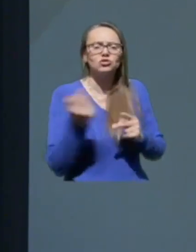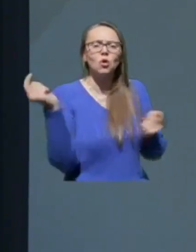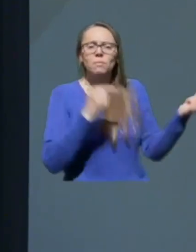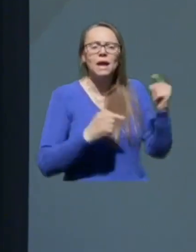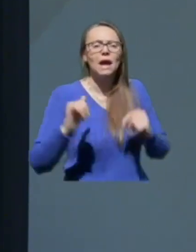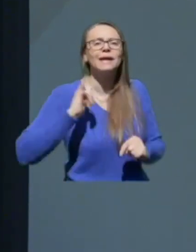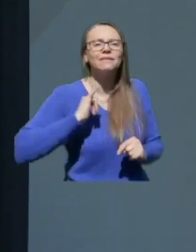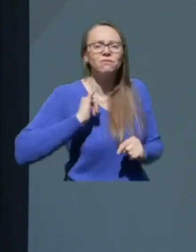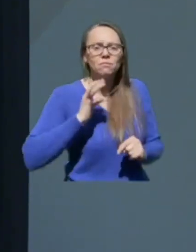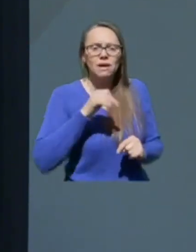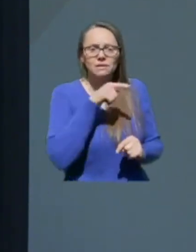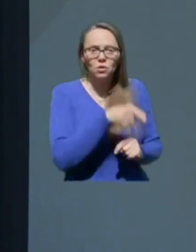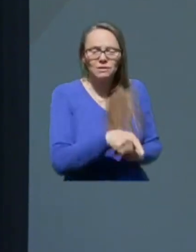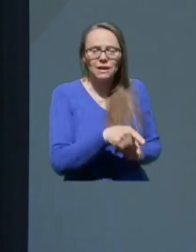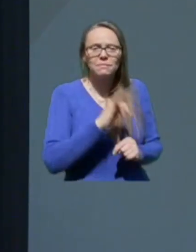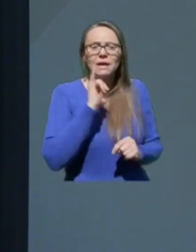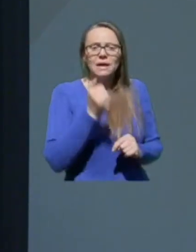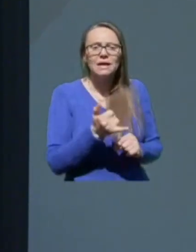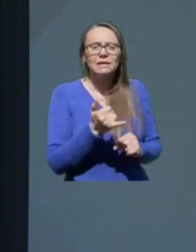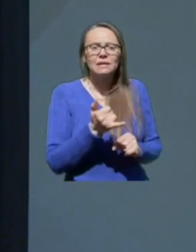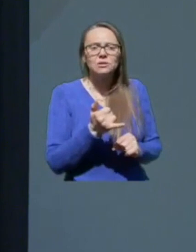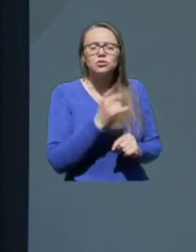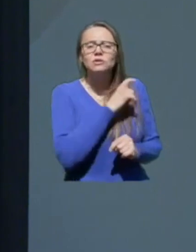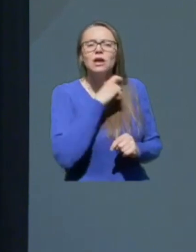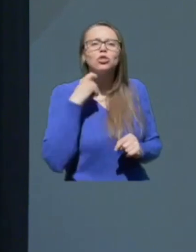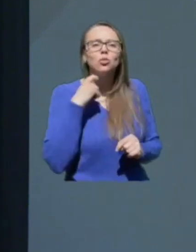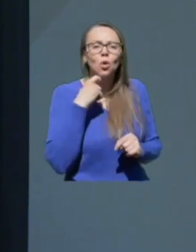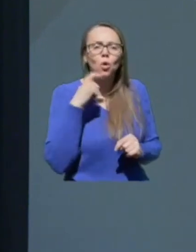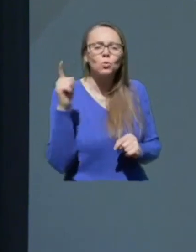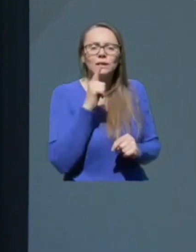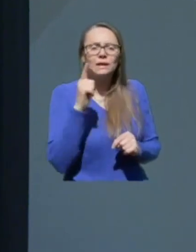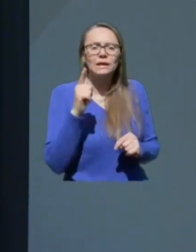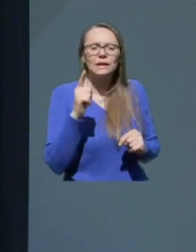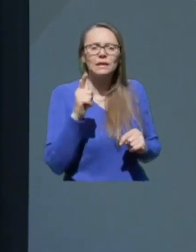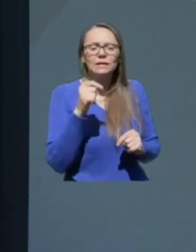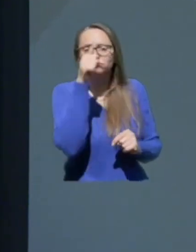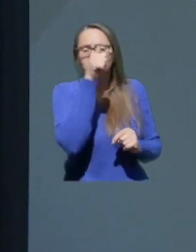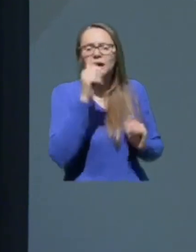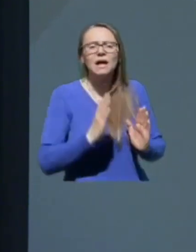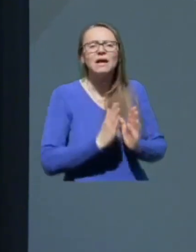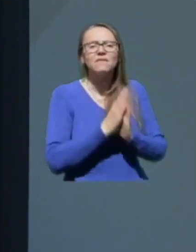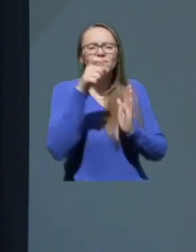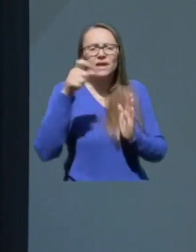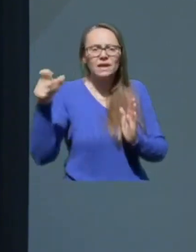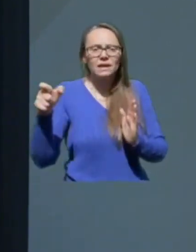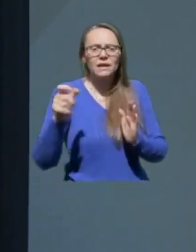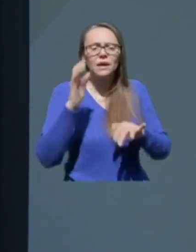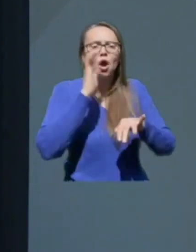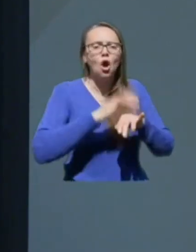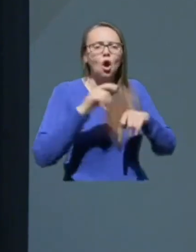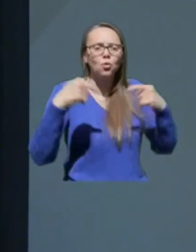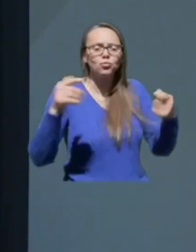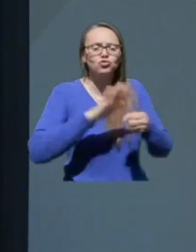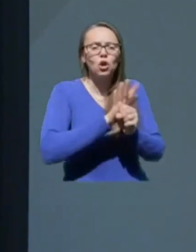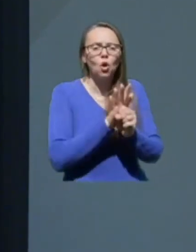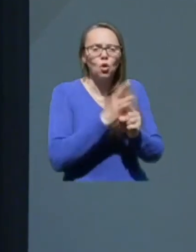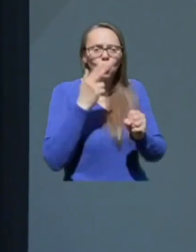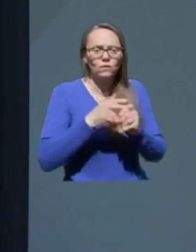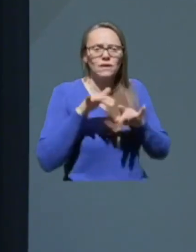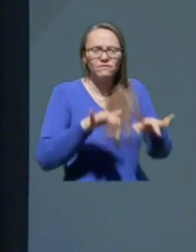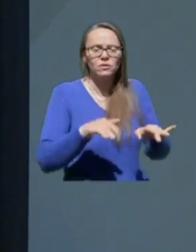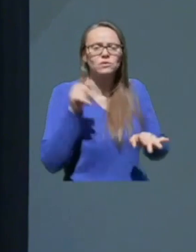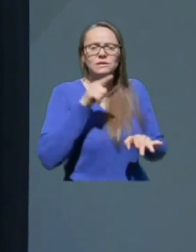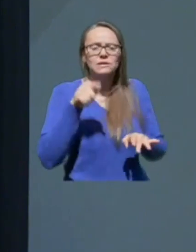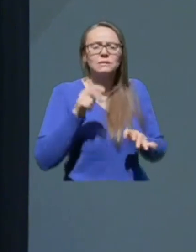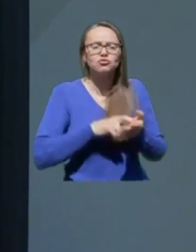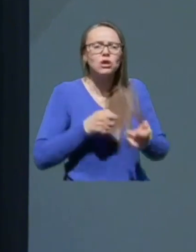informacijo o tem, da so se duhovniki in verniki okužili s koronavirusom in s tem še dodatno